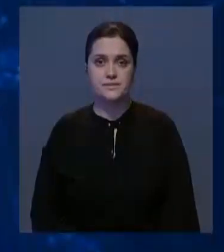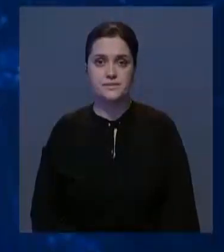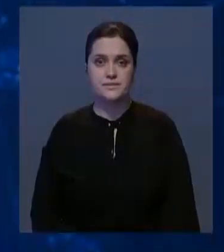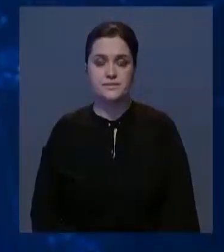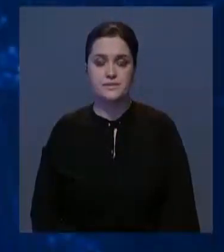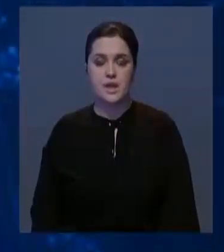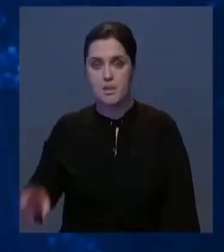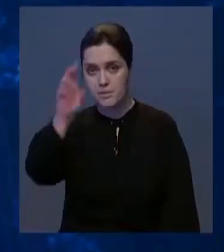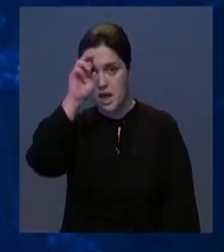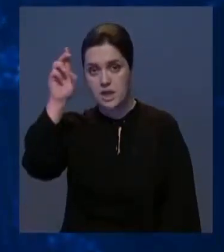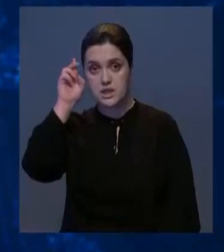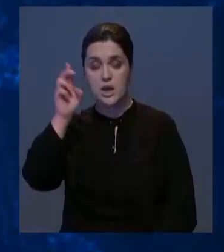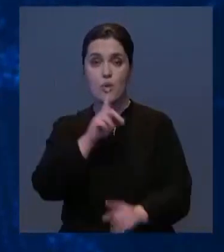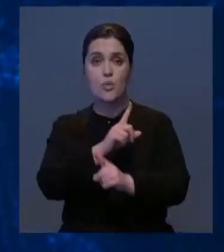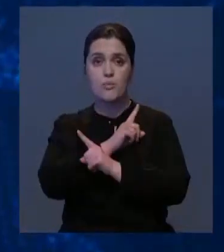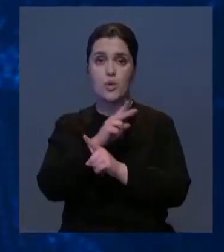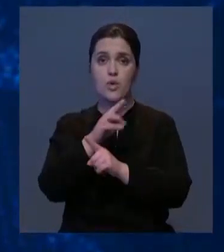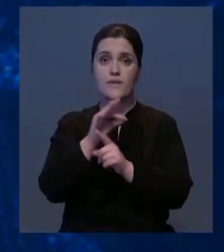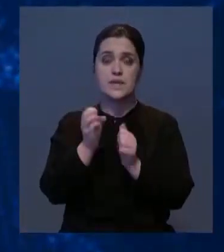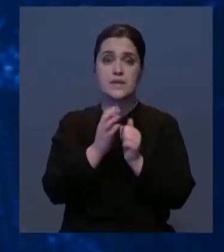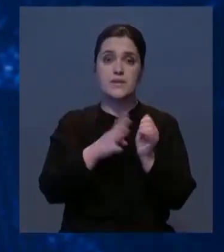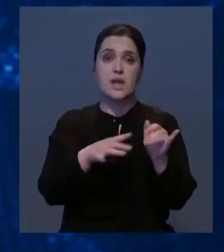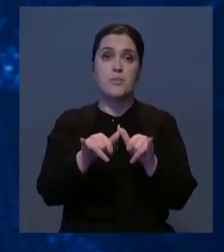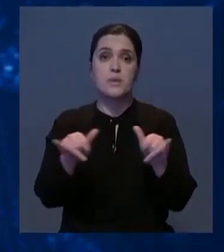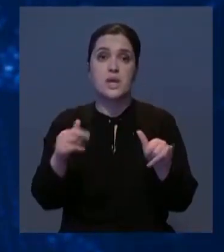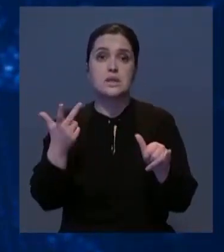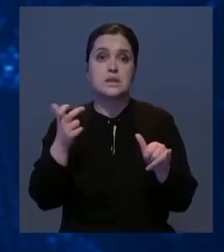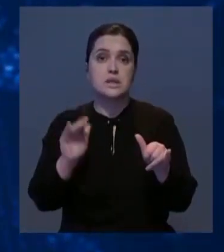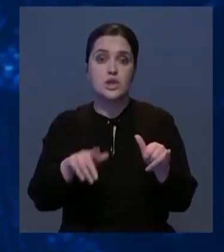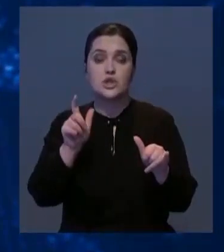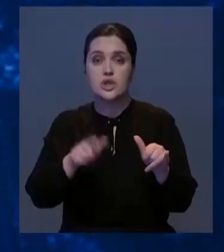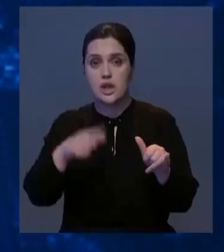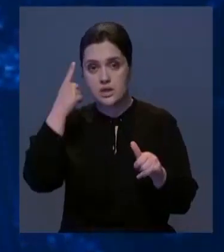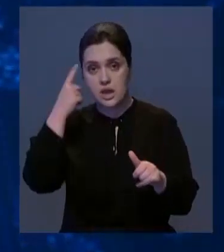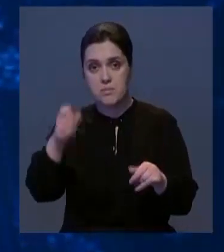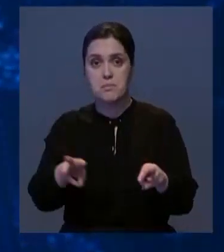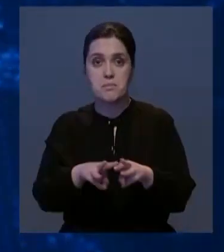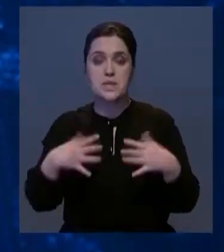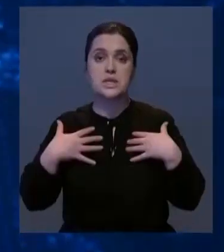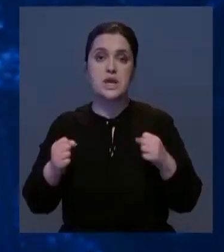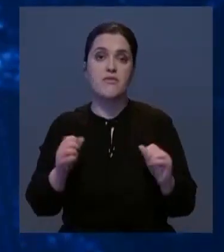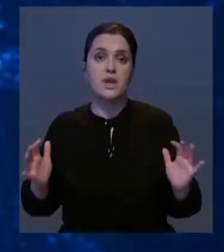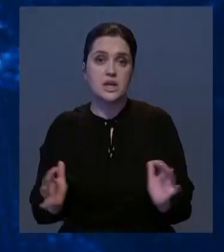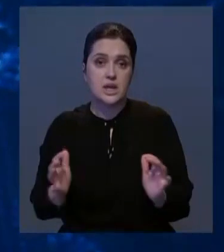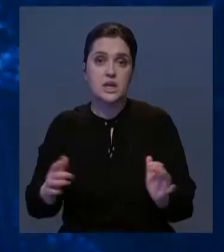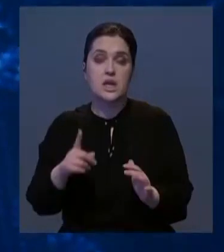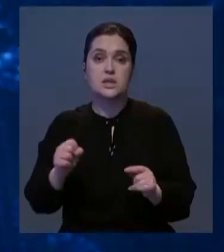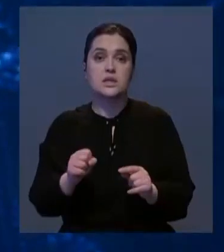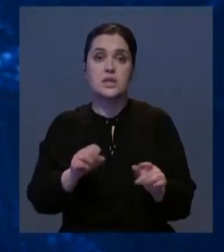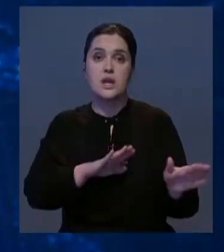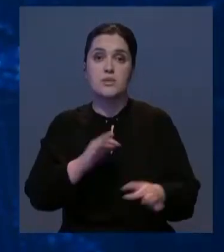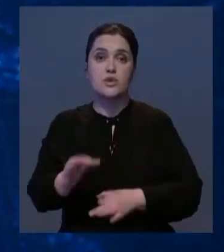В Бразилии число умерших от COVID-19 превысило 300 тысяч человек. Об этом сообщает Министерство здравоохранения страны.